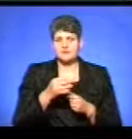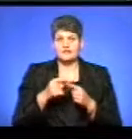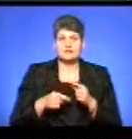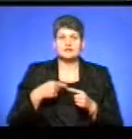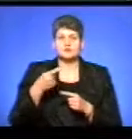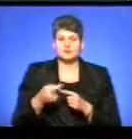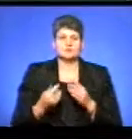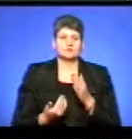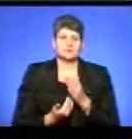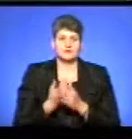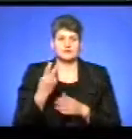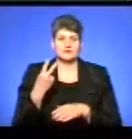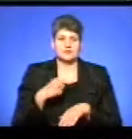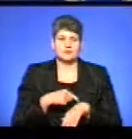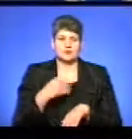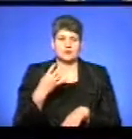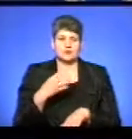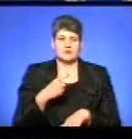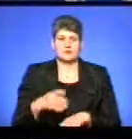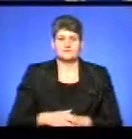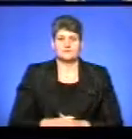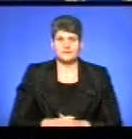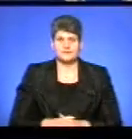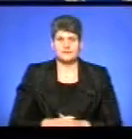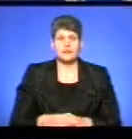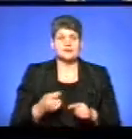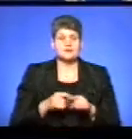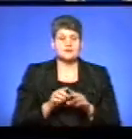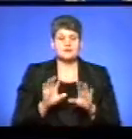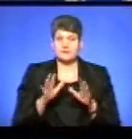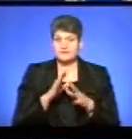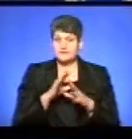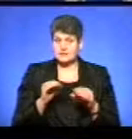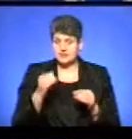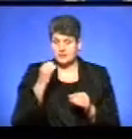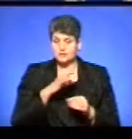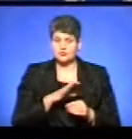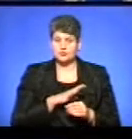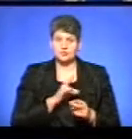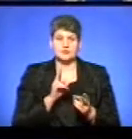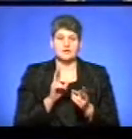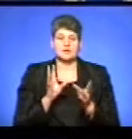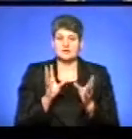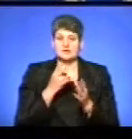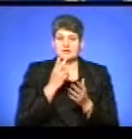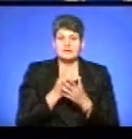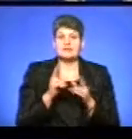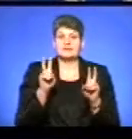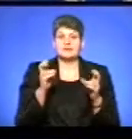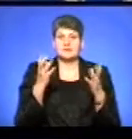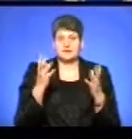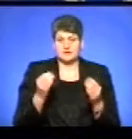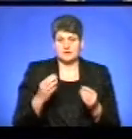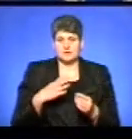наступному випуску новин о 20.40. І на цьому-то в мене все. Дякую, що були із нами. Далі в ефірі тема дня. Я ж